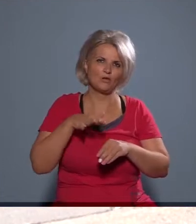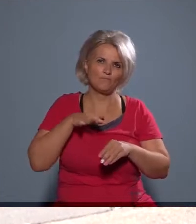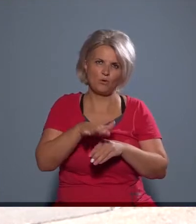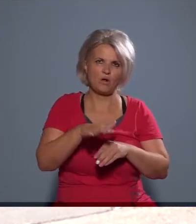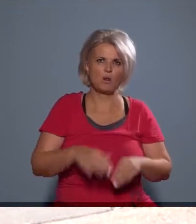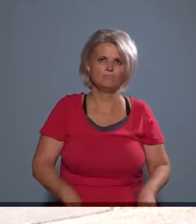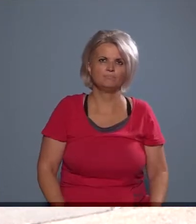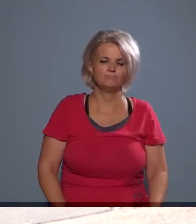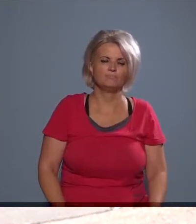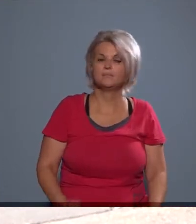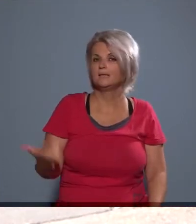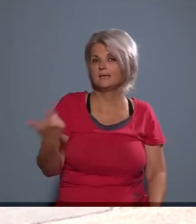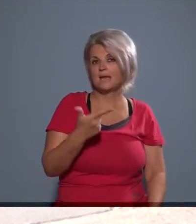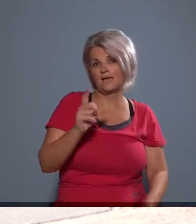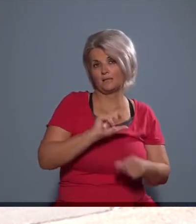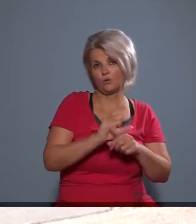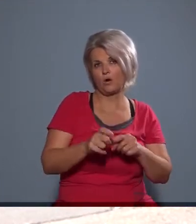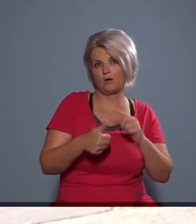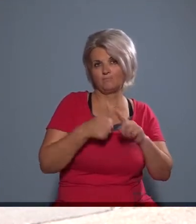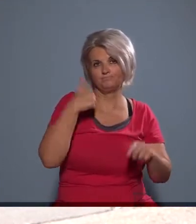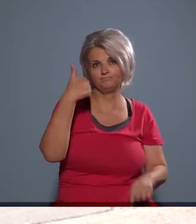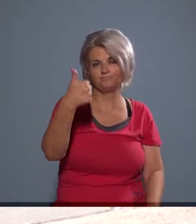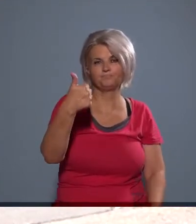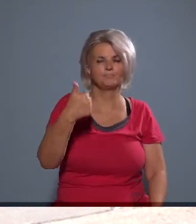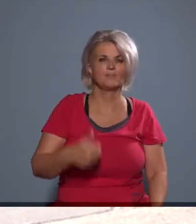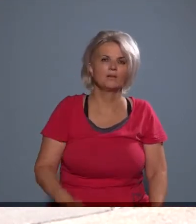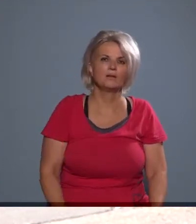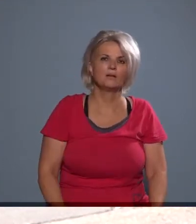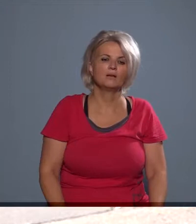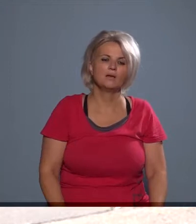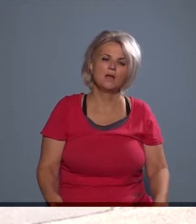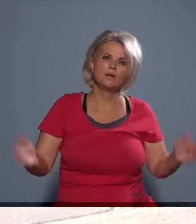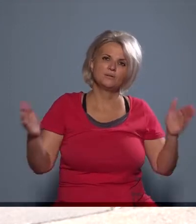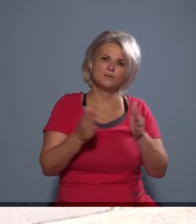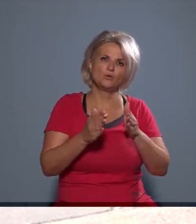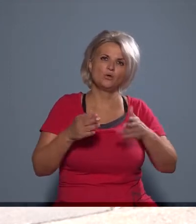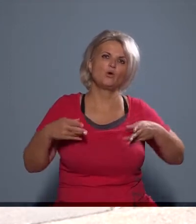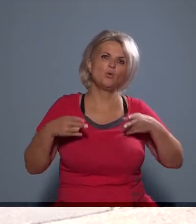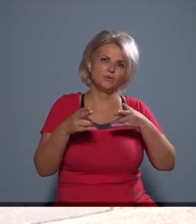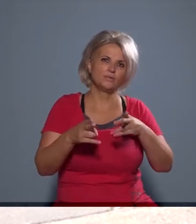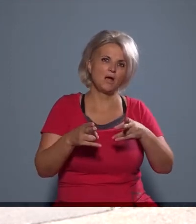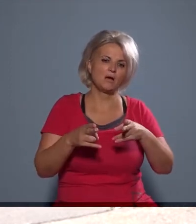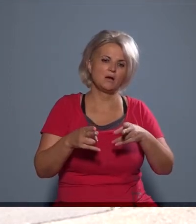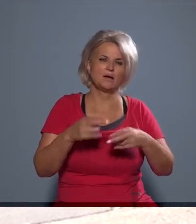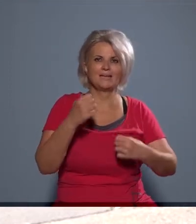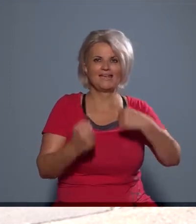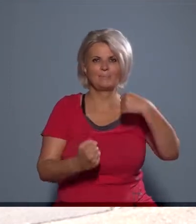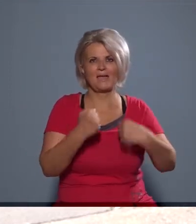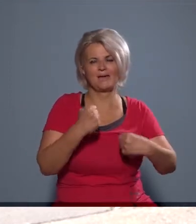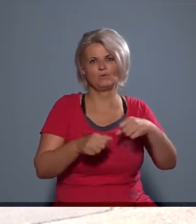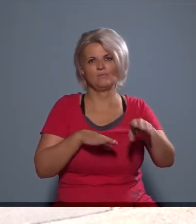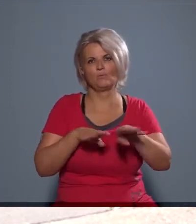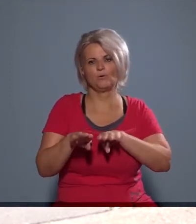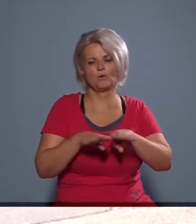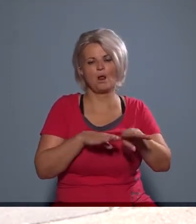sor. Ennek két oka volt. Az egyik az, hogy mivel szűk utcákról van szó, és a gépjármű